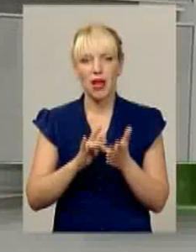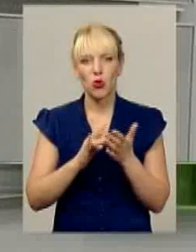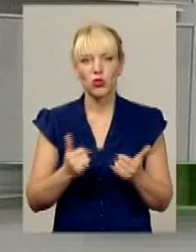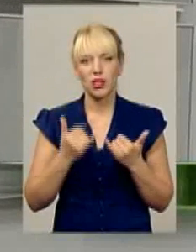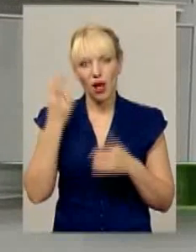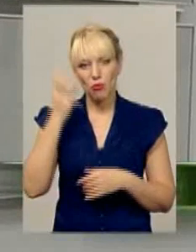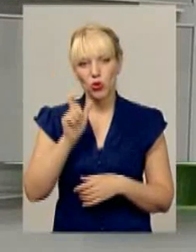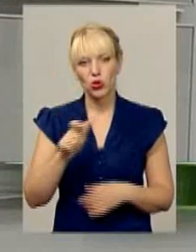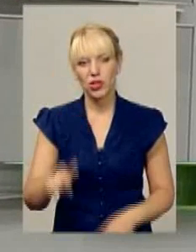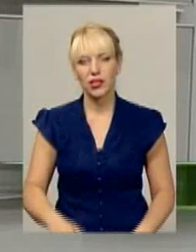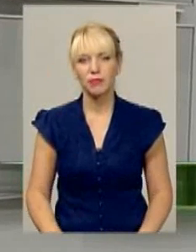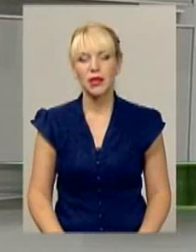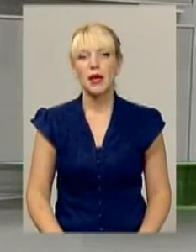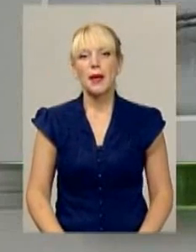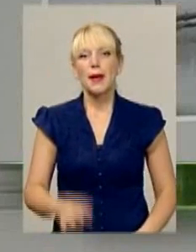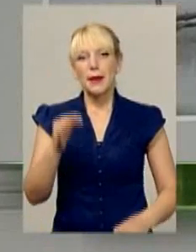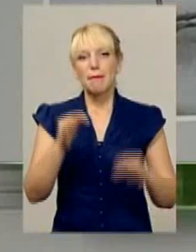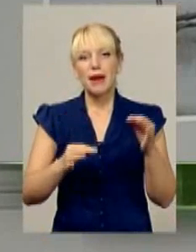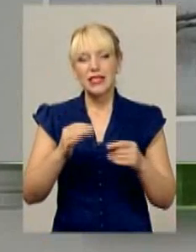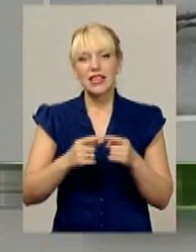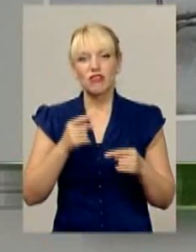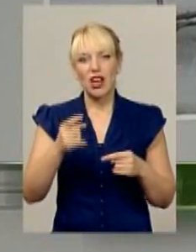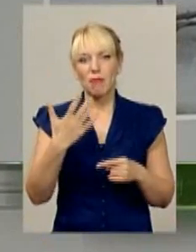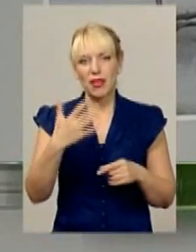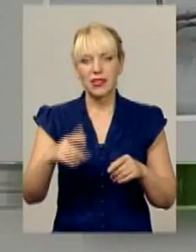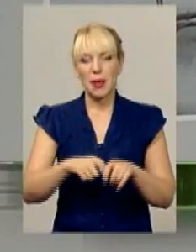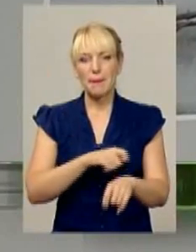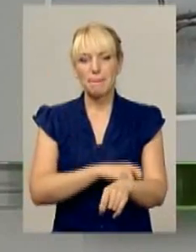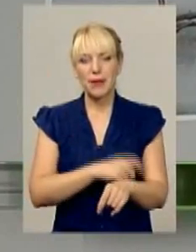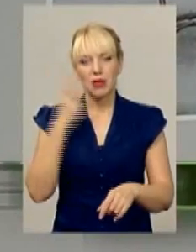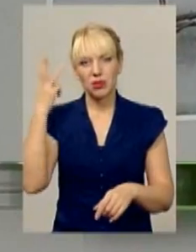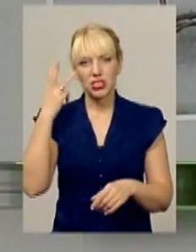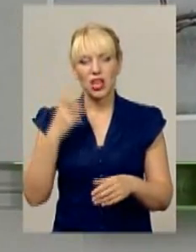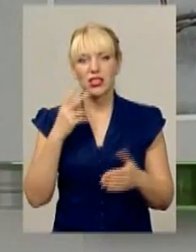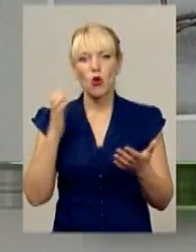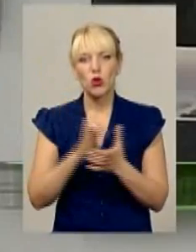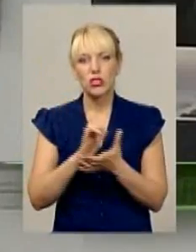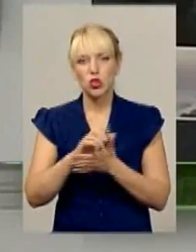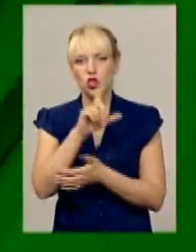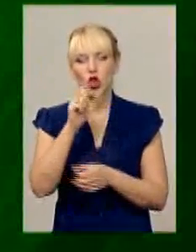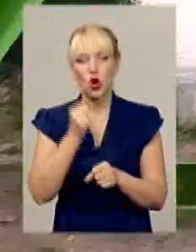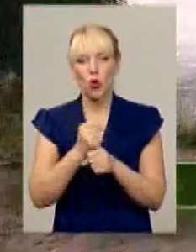Пейзажі у радіусі 5 миль. Хмельничани ознайомилися з творчим здобутком рівненського фотохудожника.